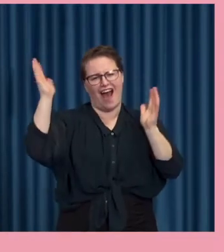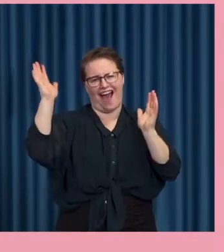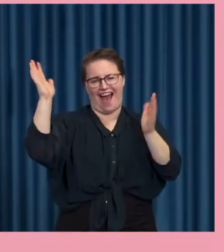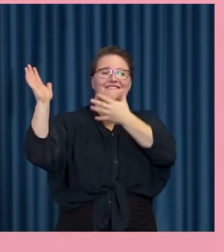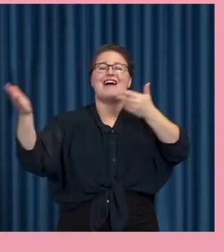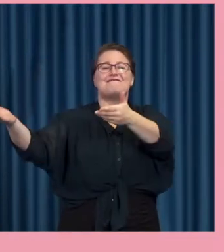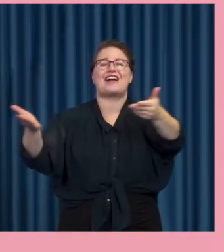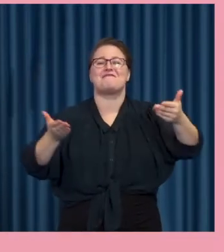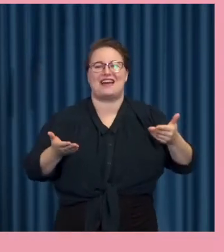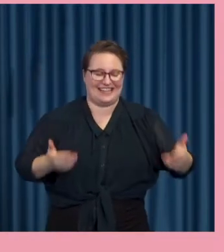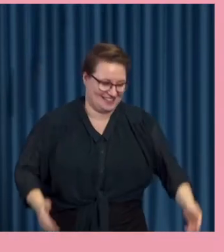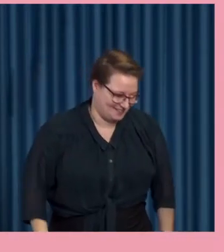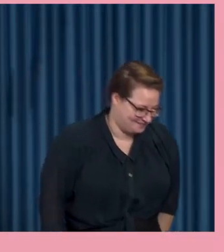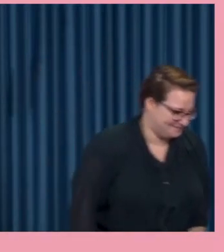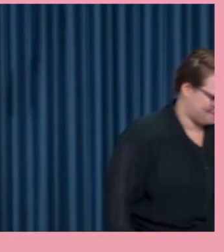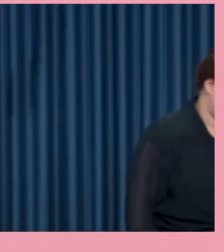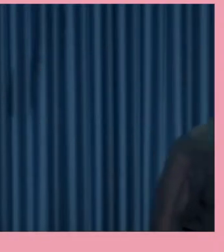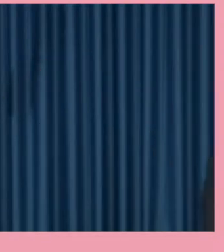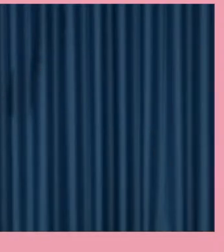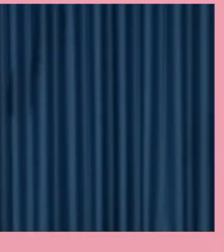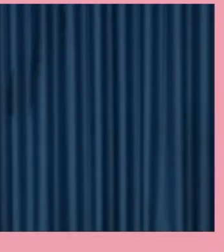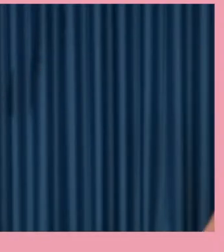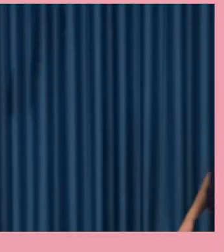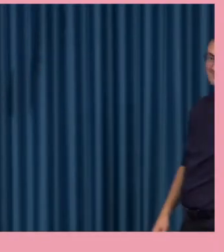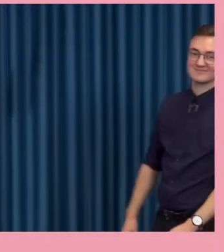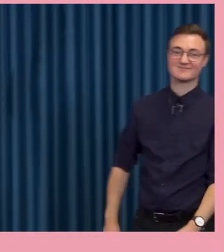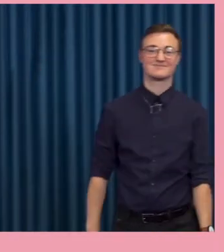Varmt välkommen hit. Man tackar, man tackar.